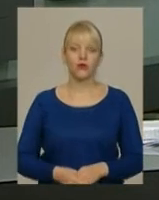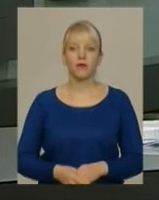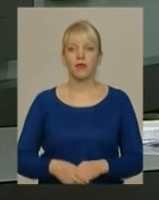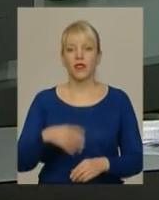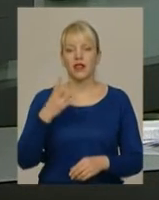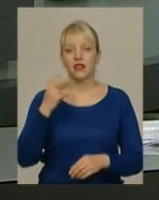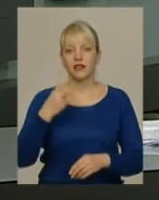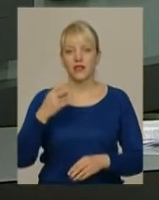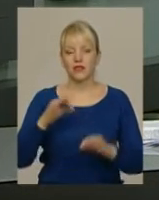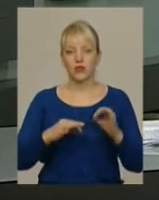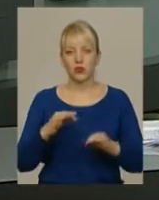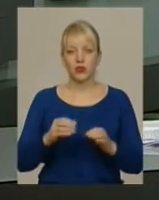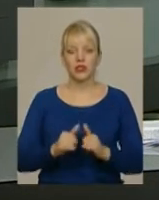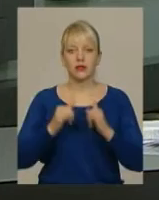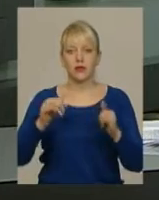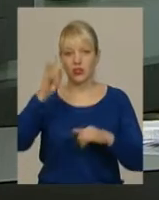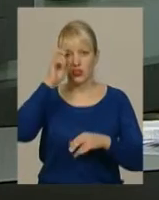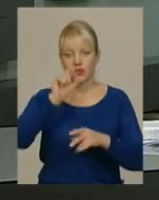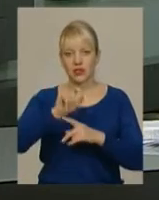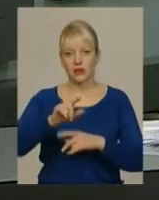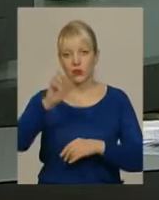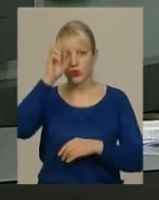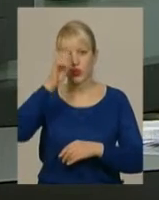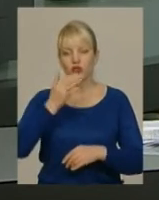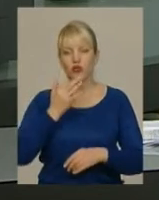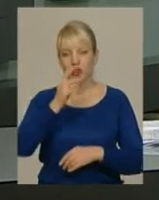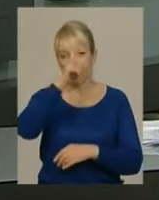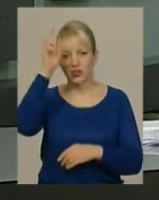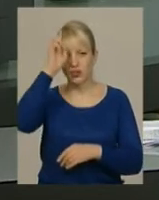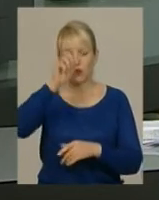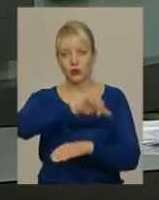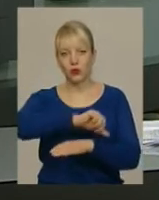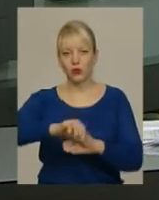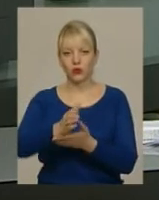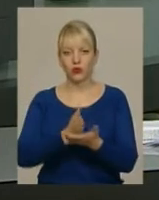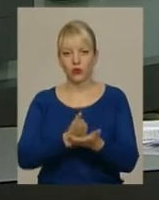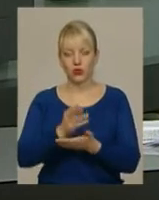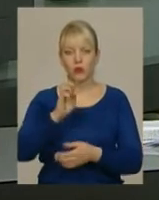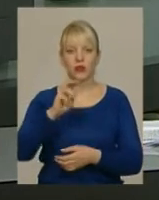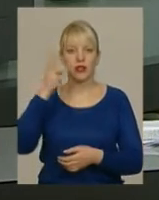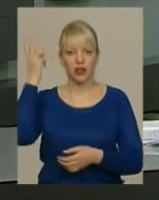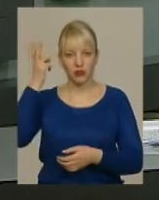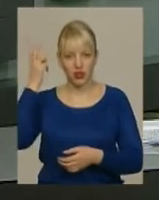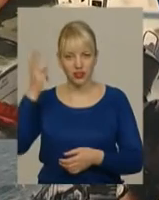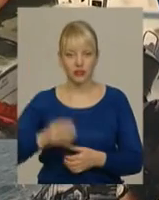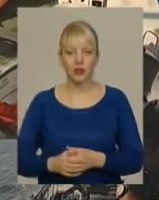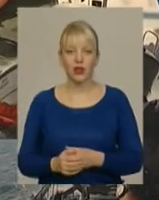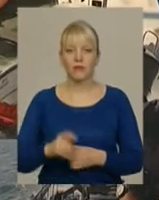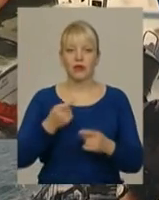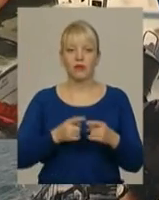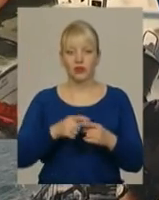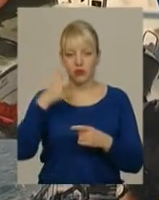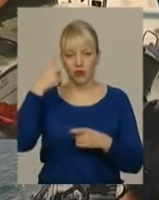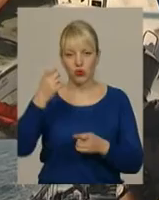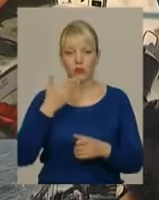На 20% цього року збільшиться державне замовлення у Національній академії Державної прикордонної служби імені Богдана Хмельницького. Про це сьогодні